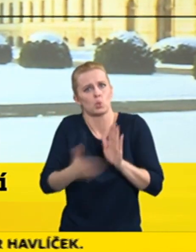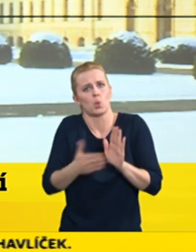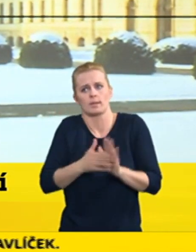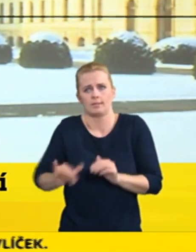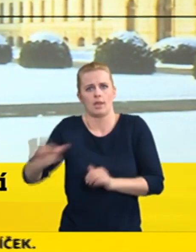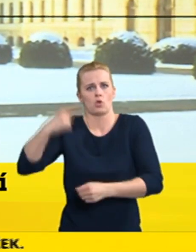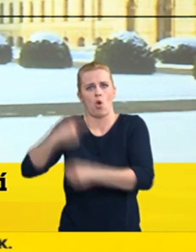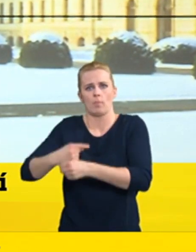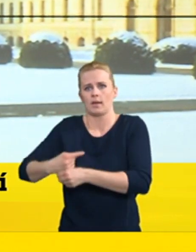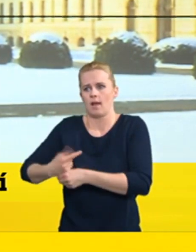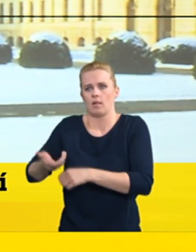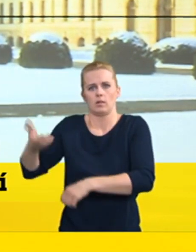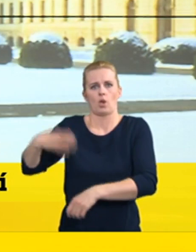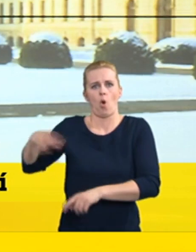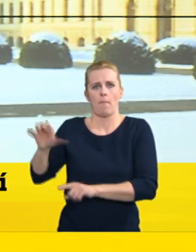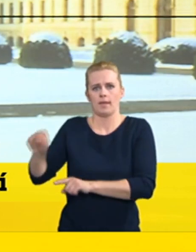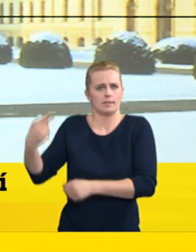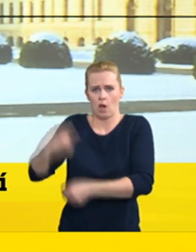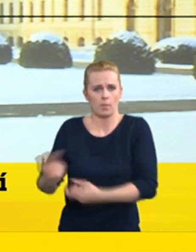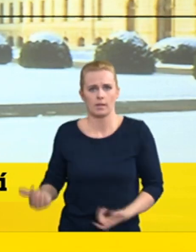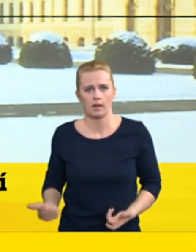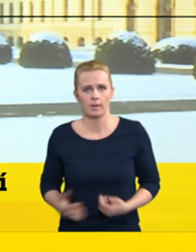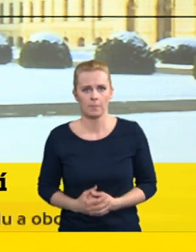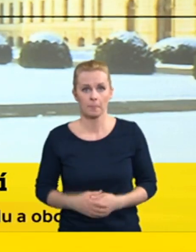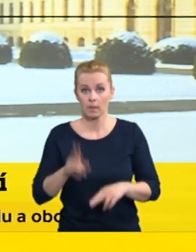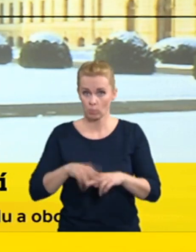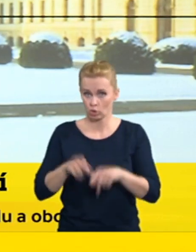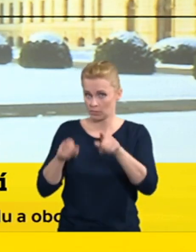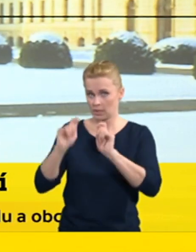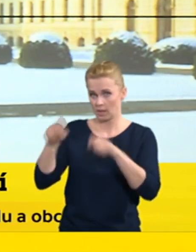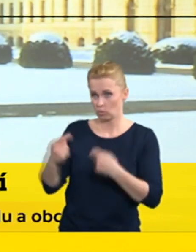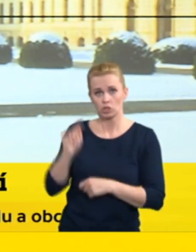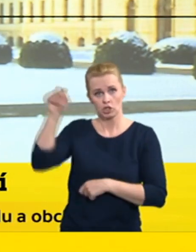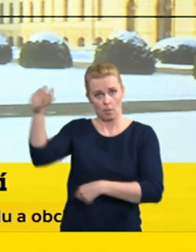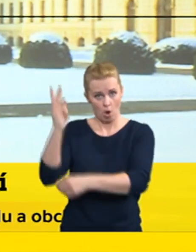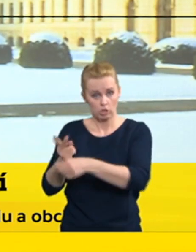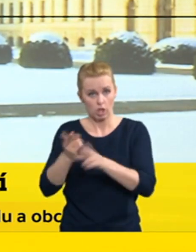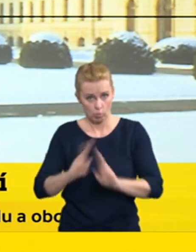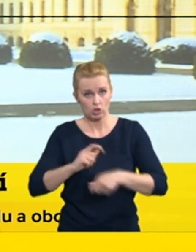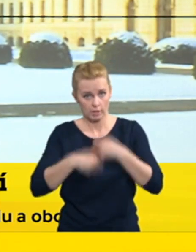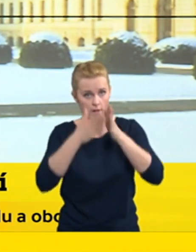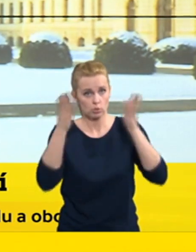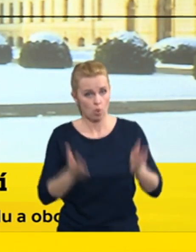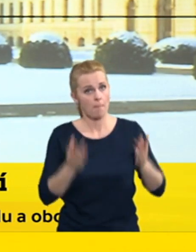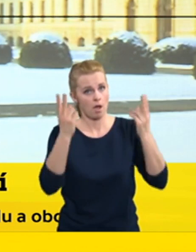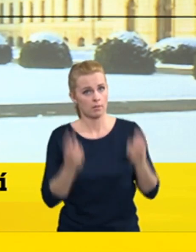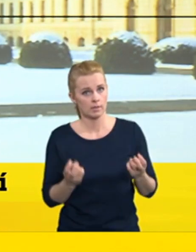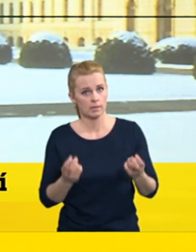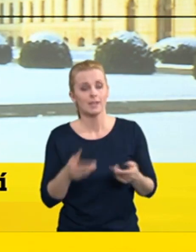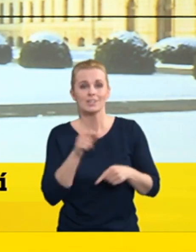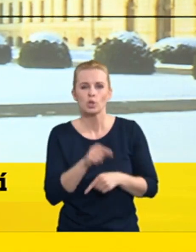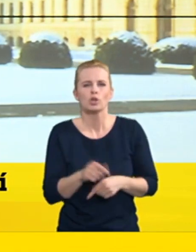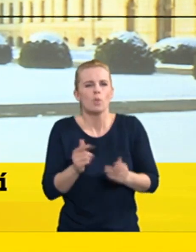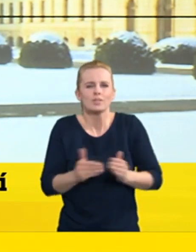pracuji třeba právě v této oblasti. Pak ale nemusíte jezdit tuto práce vykonávat do hotelu, to můžete vykonávat doma. Toto je na nezbytně nutné